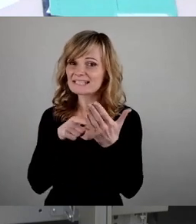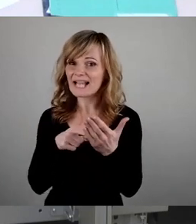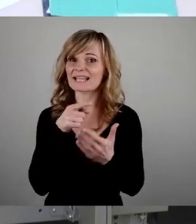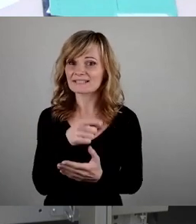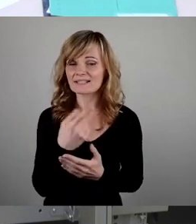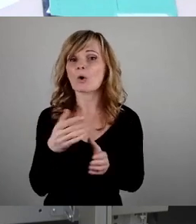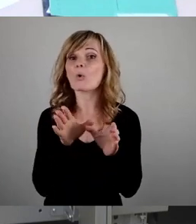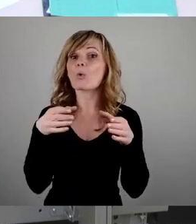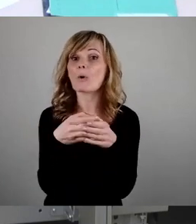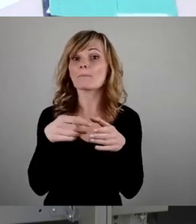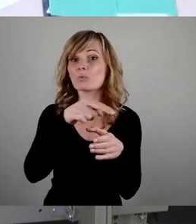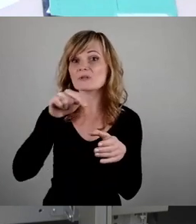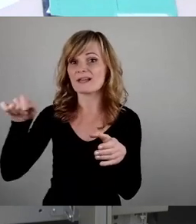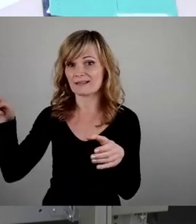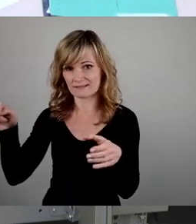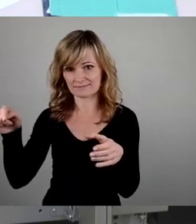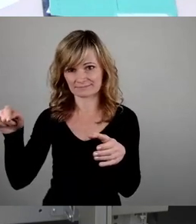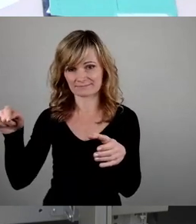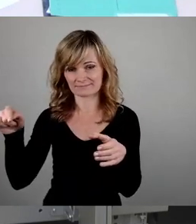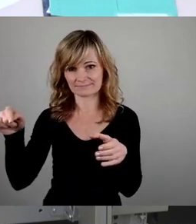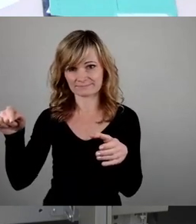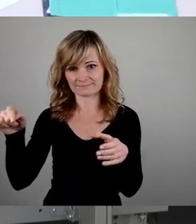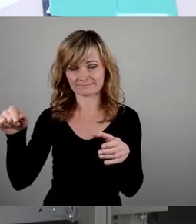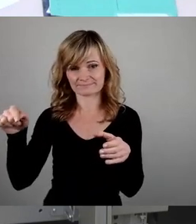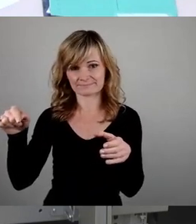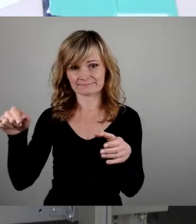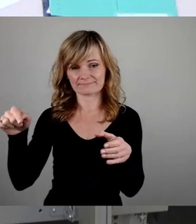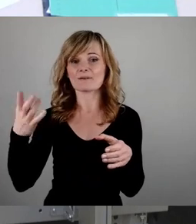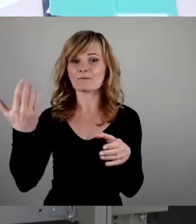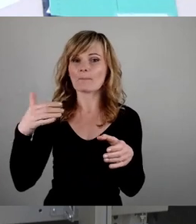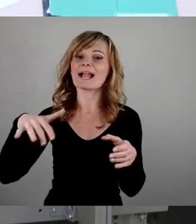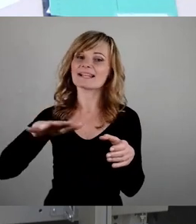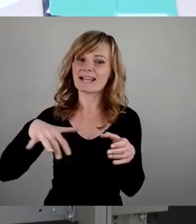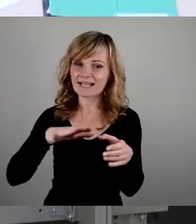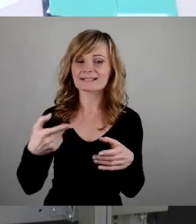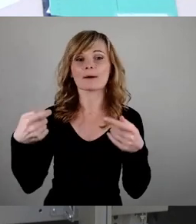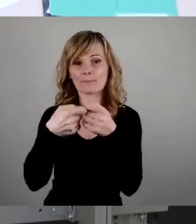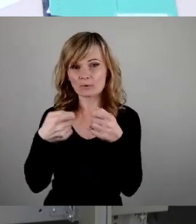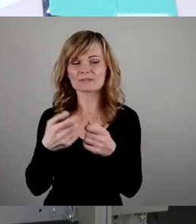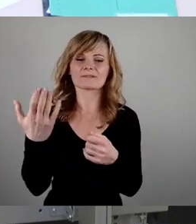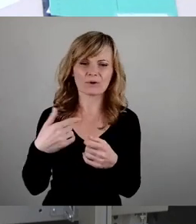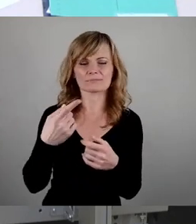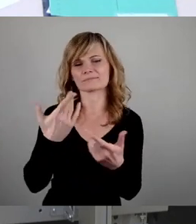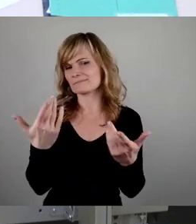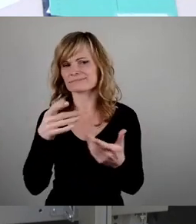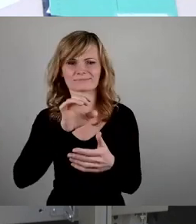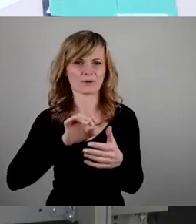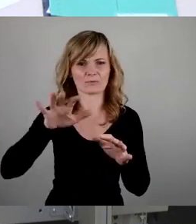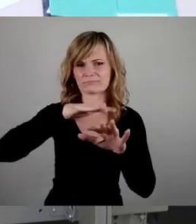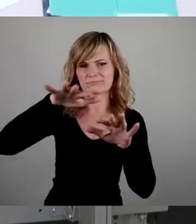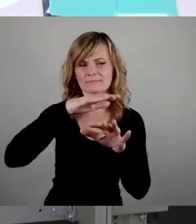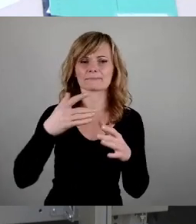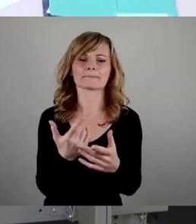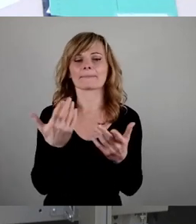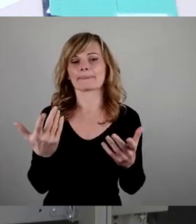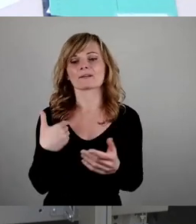Kommunen angewiesen sind letztendlich vom Land, sind angewiesen auf Bund, angewiesen auf Euro und ich habe das schon